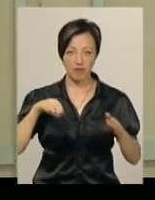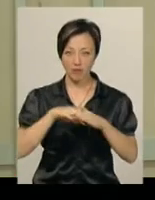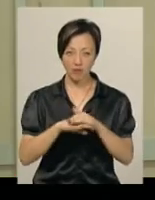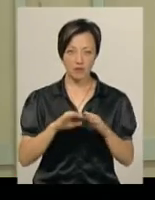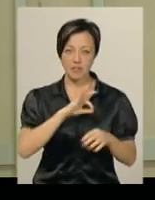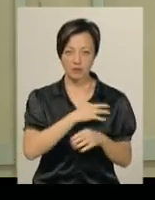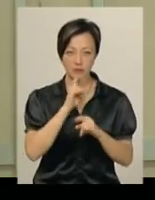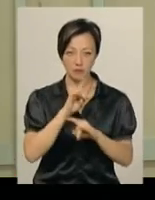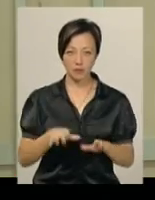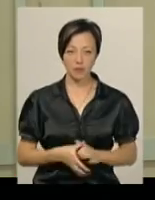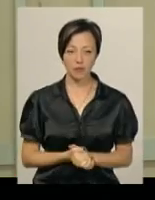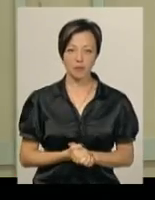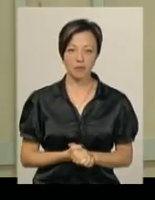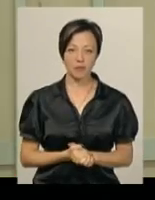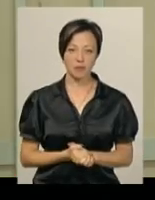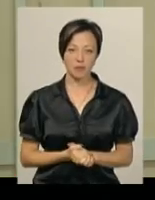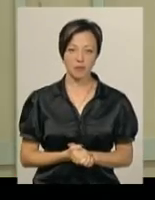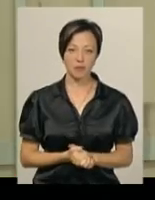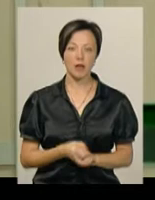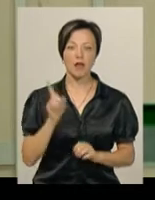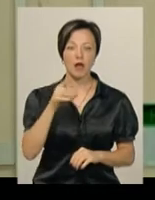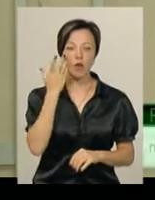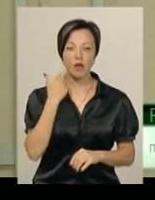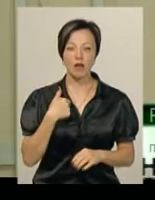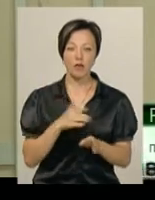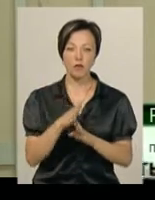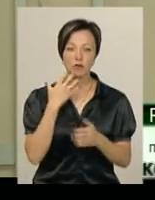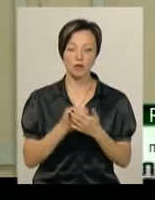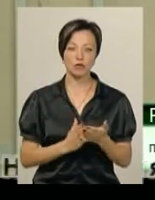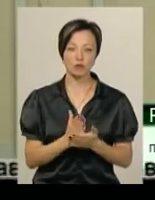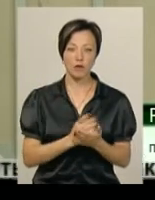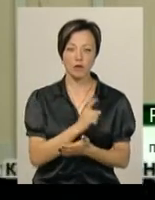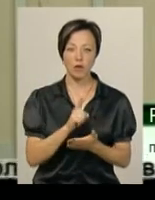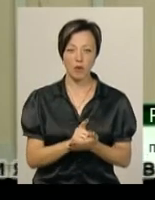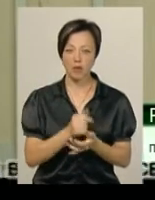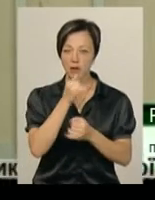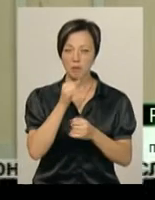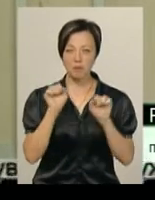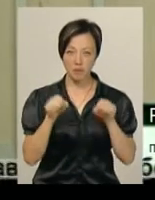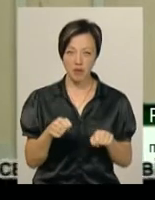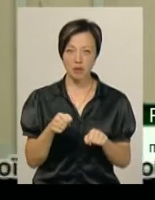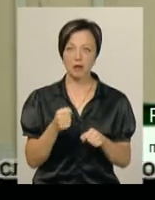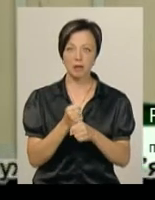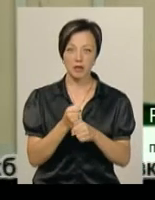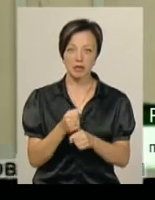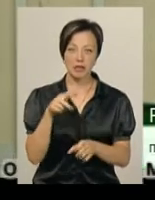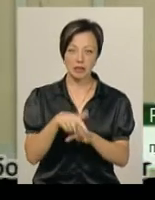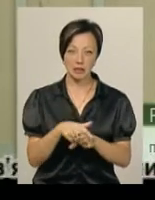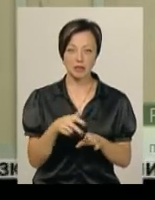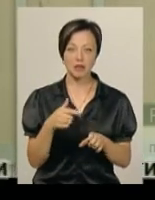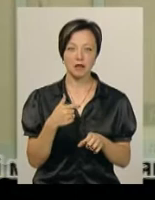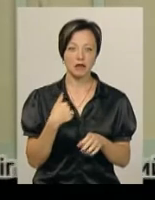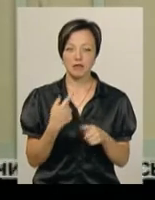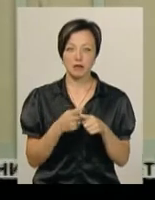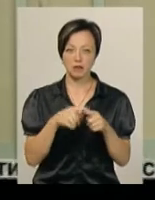слідства. Навіть коли я допомогав свої службові обов'язки і міг вчинити якийсь тиск адміністративний, і маємо право